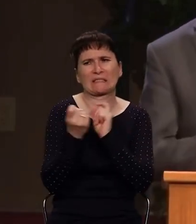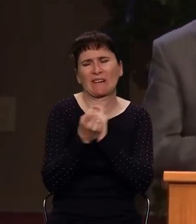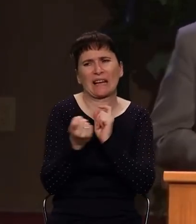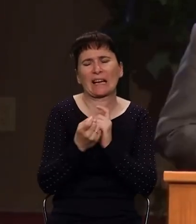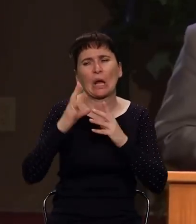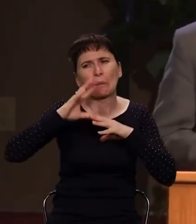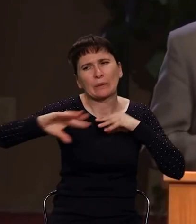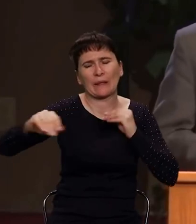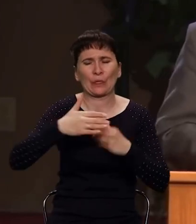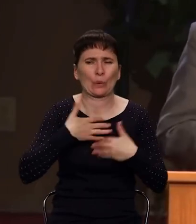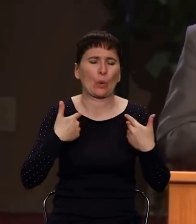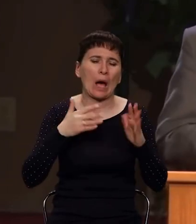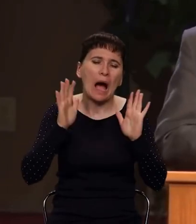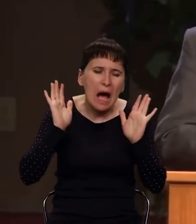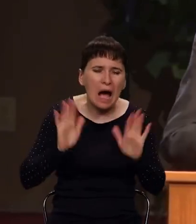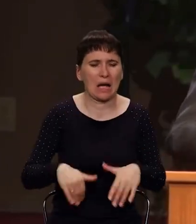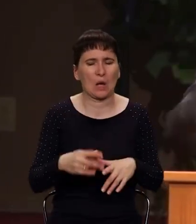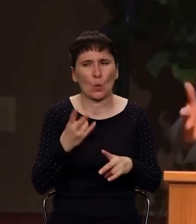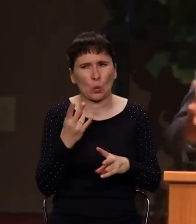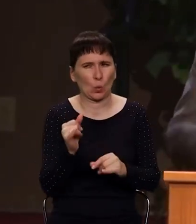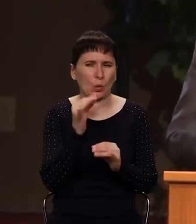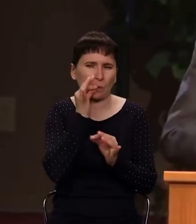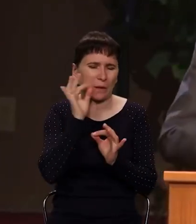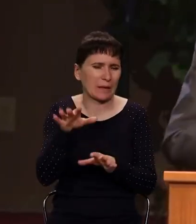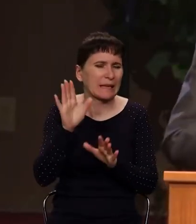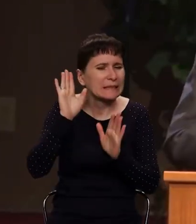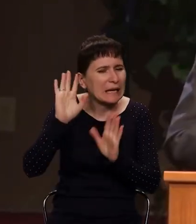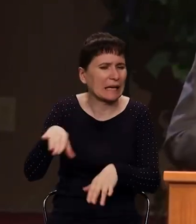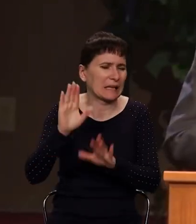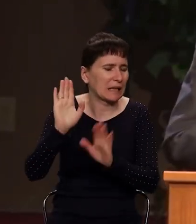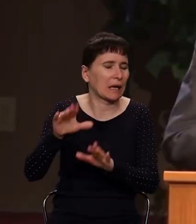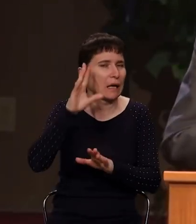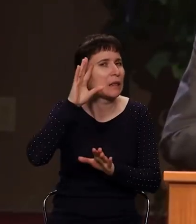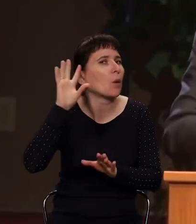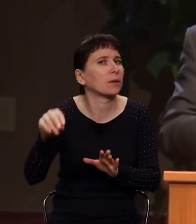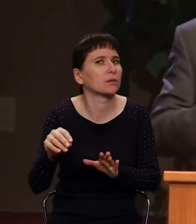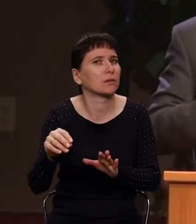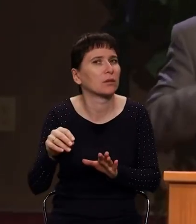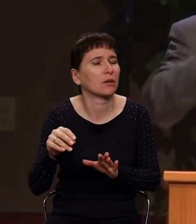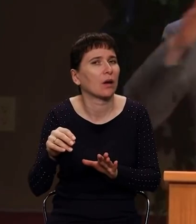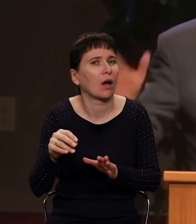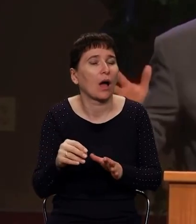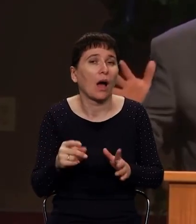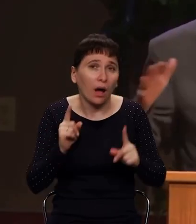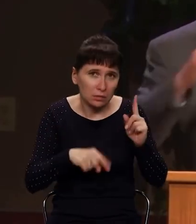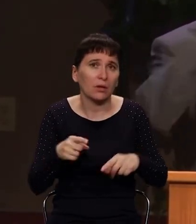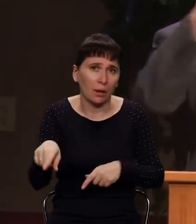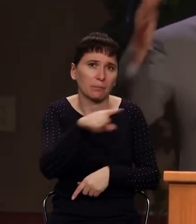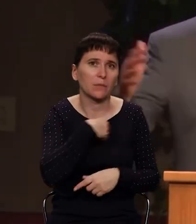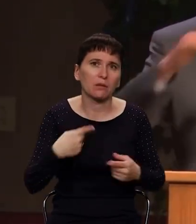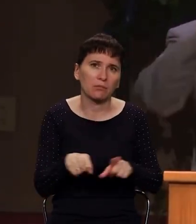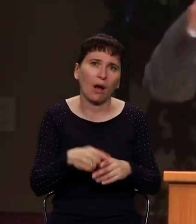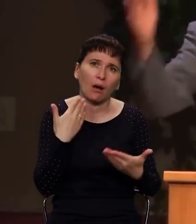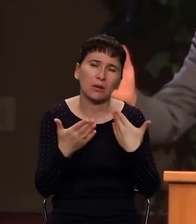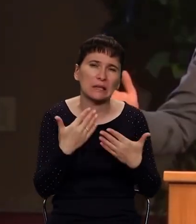и овцы были целы, и волки были сыты. Иногда, чтобы все было хорошо, нужно